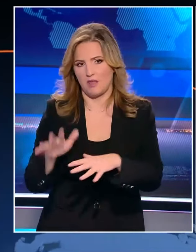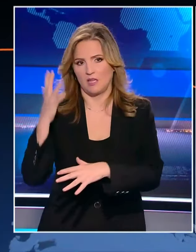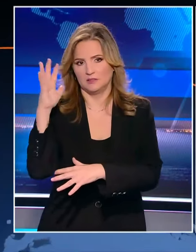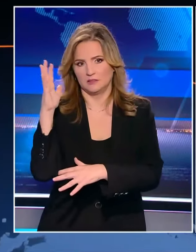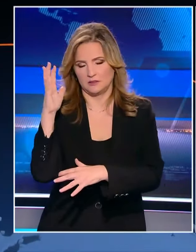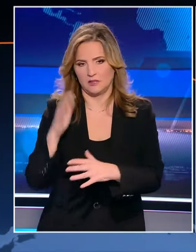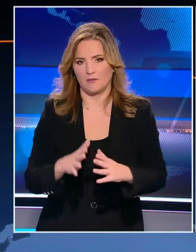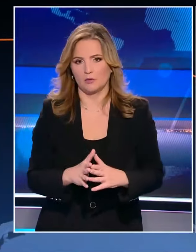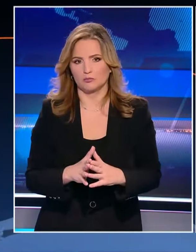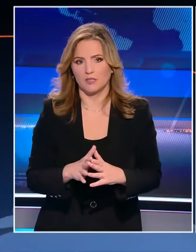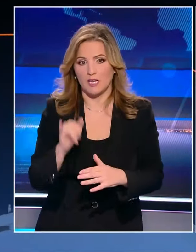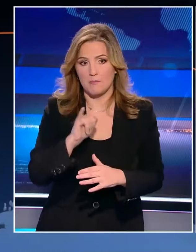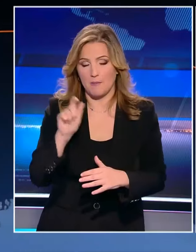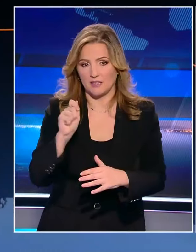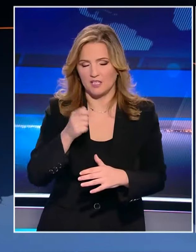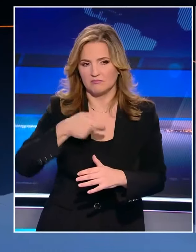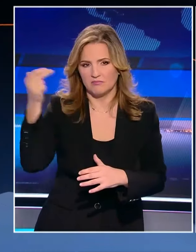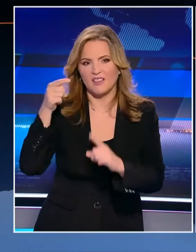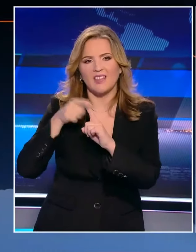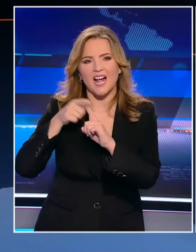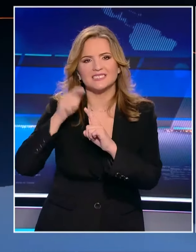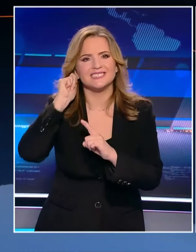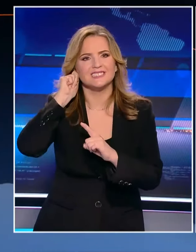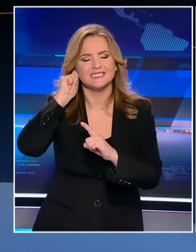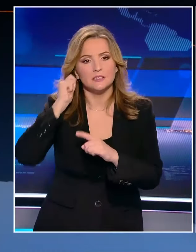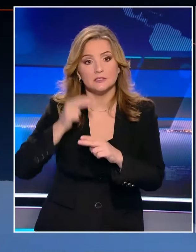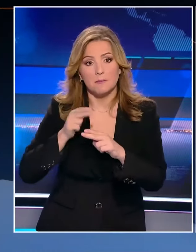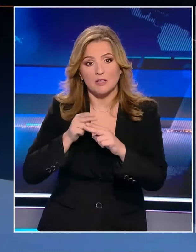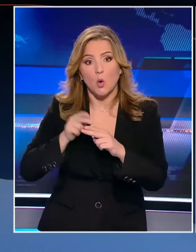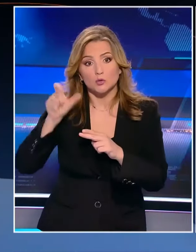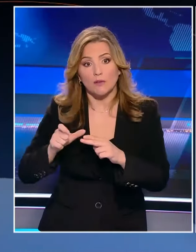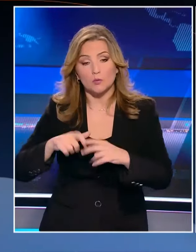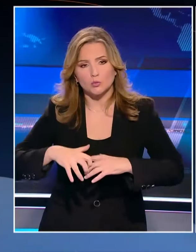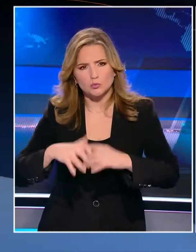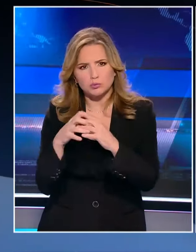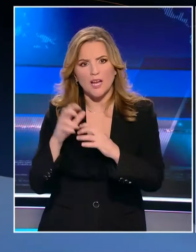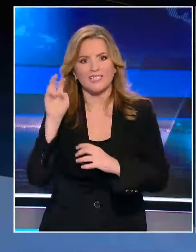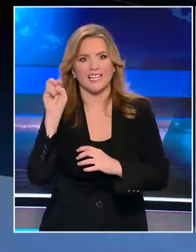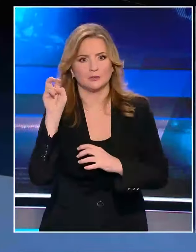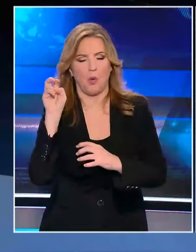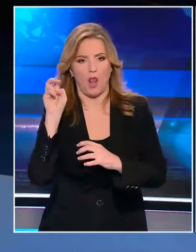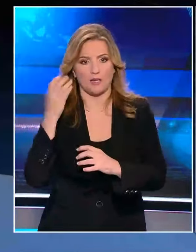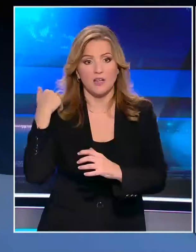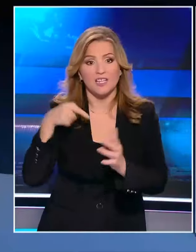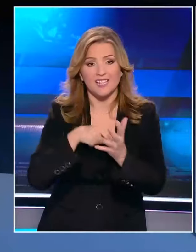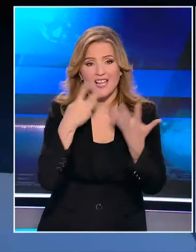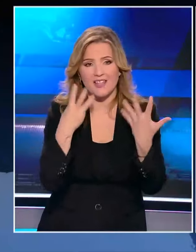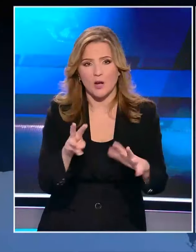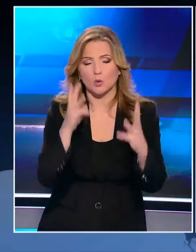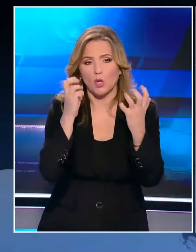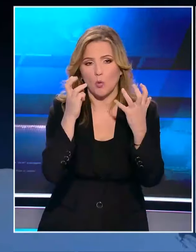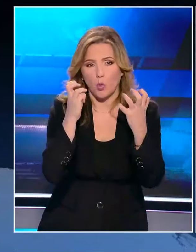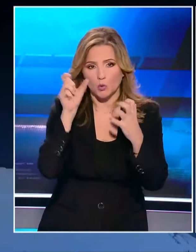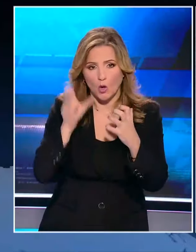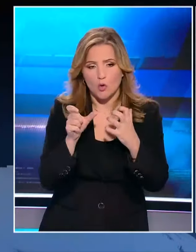Ο Ιμπραήμ Ακίλη γνωστός και ως ταχσίν ήταν ένα σημαντικό κομμάτι της ραχοκοκαλιάς της Χεσβολά. Κατά τη διάρκεια της δεκαετίας του 80, ο